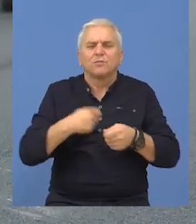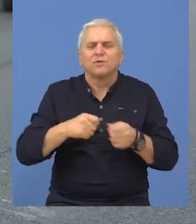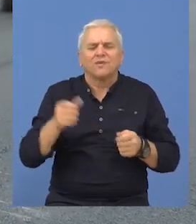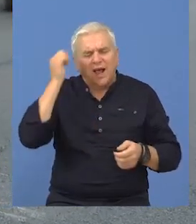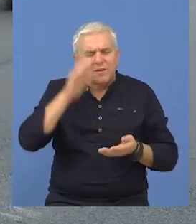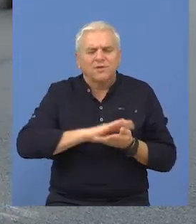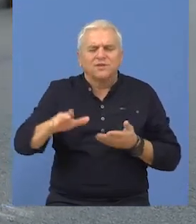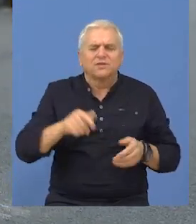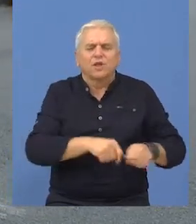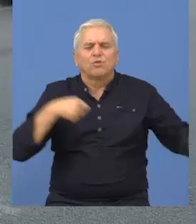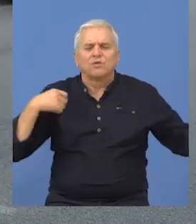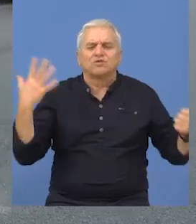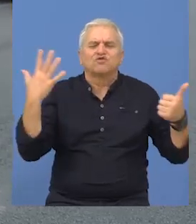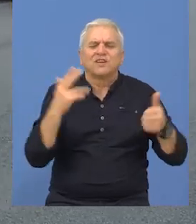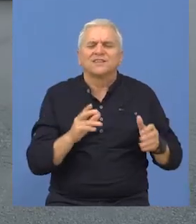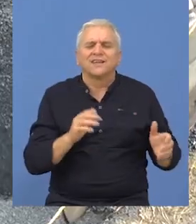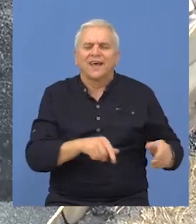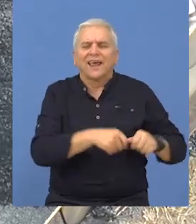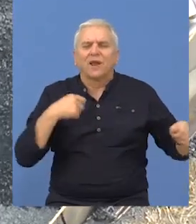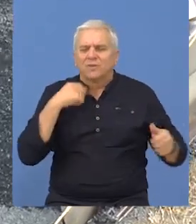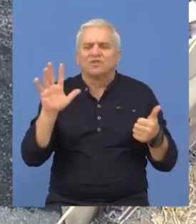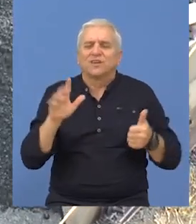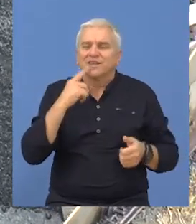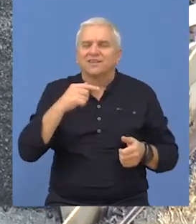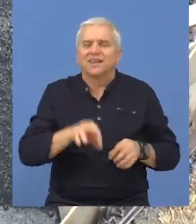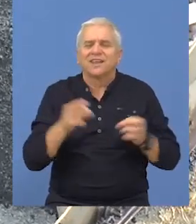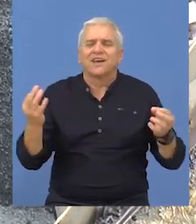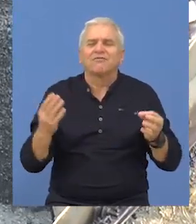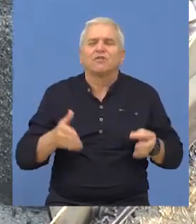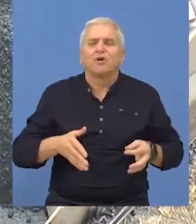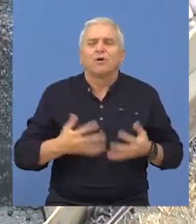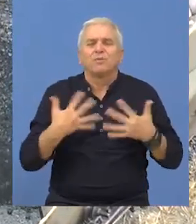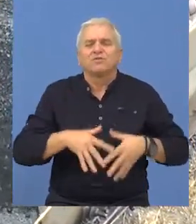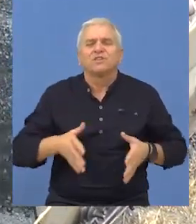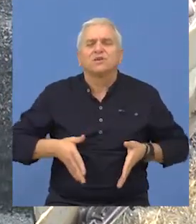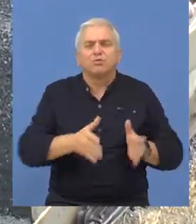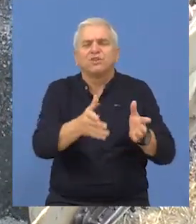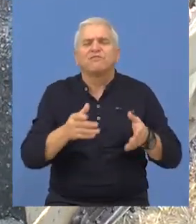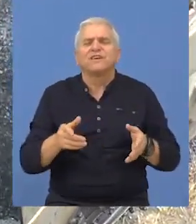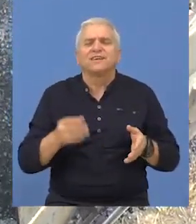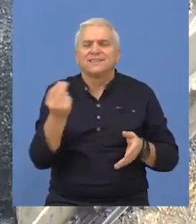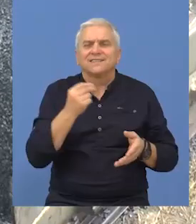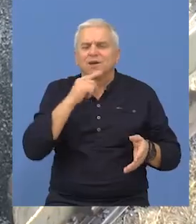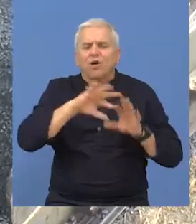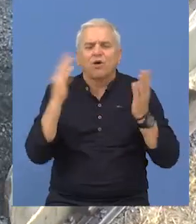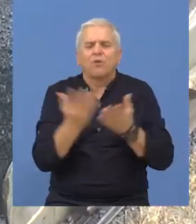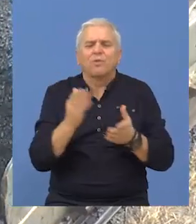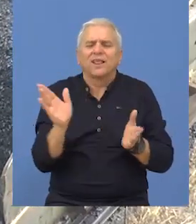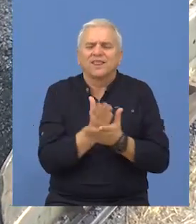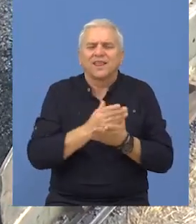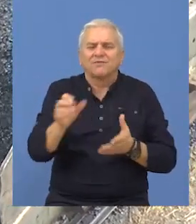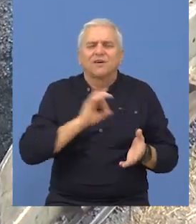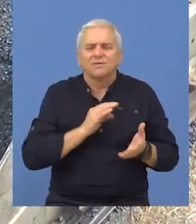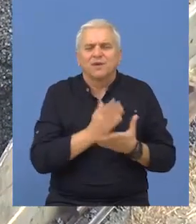asfaltiranju u dužini od oko 6 kilometara. Radove izvodi javno preduzeće Putevi Srbije koje je za celokupnu sanaciju